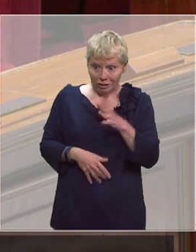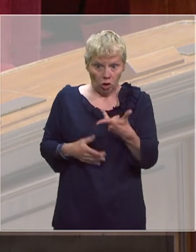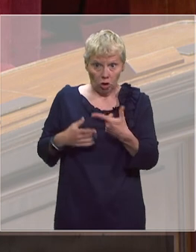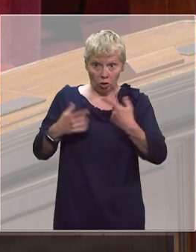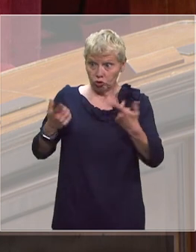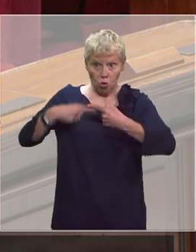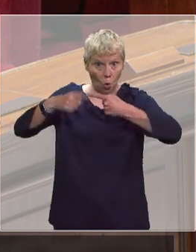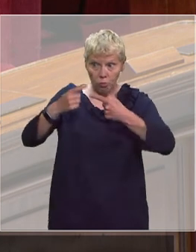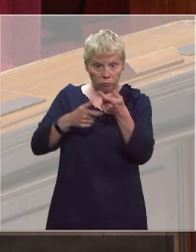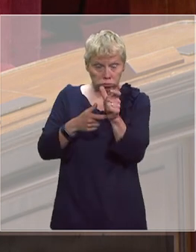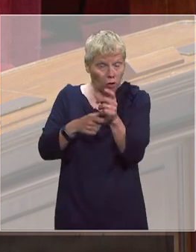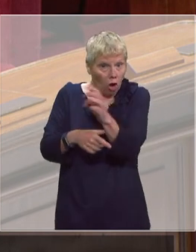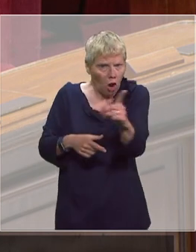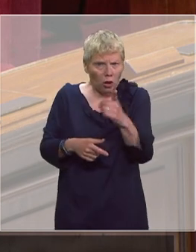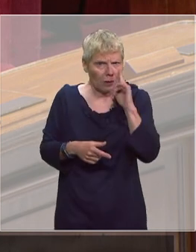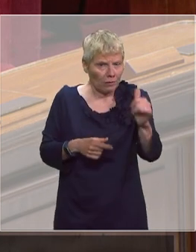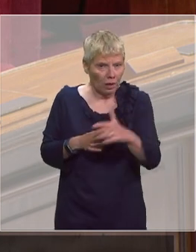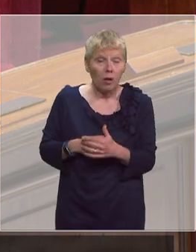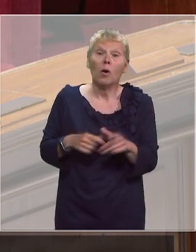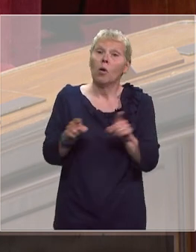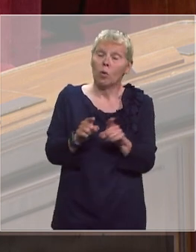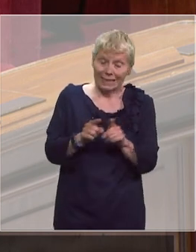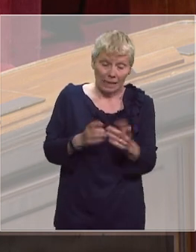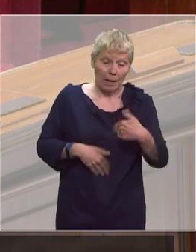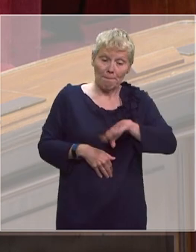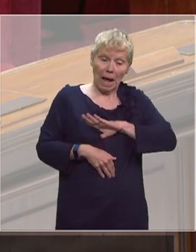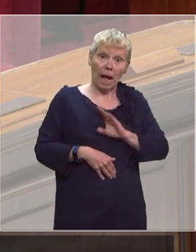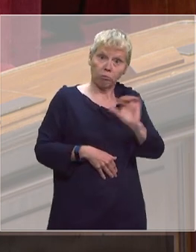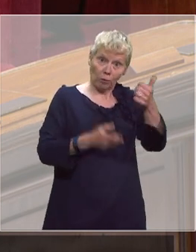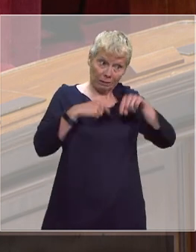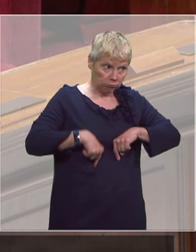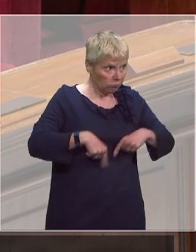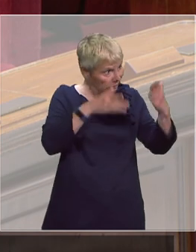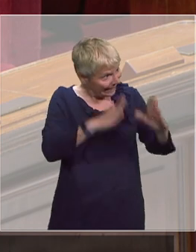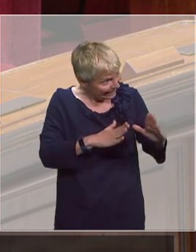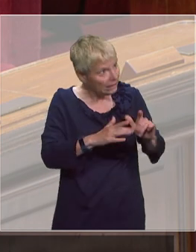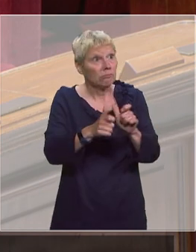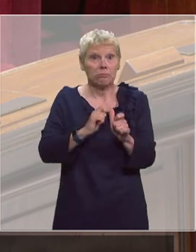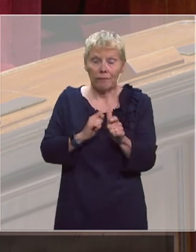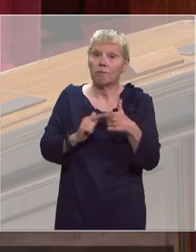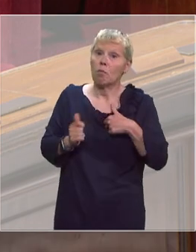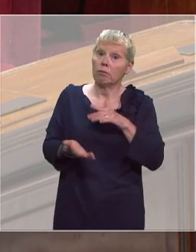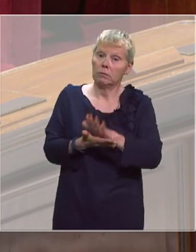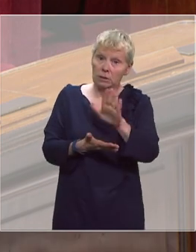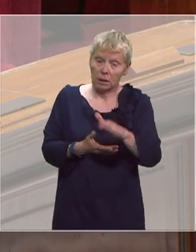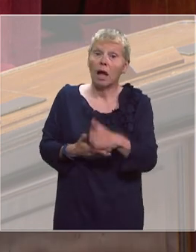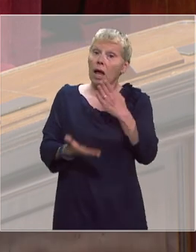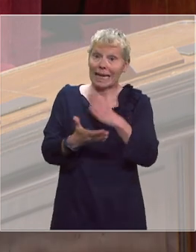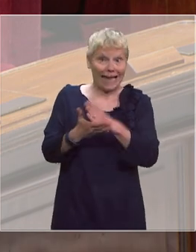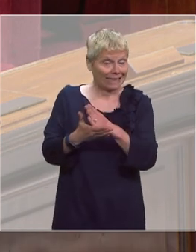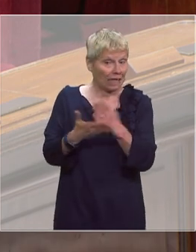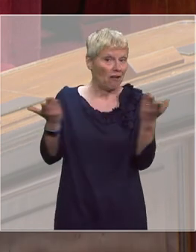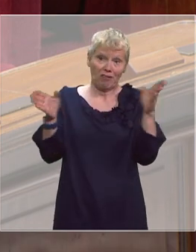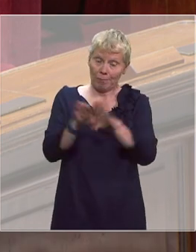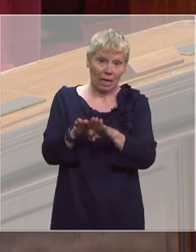et l'engagement que j'ai pris grâce au Premier ministre qui a pris un arbitrage sur ce sujet c'est que nous n'avons plus de fermeture de classe sans